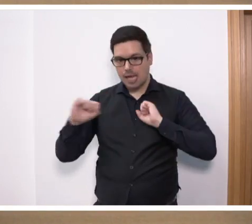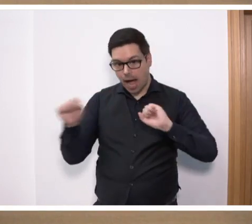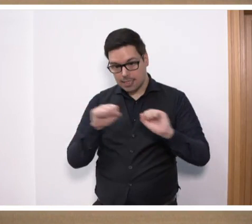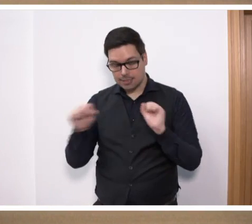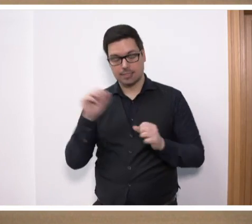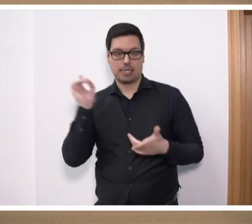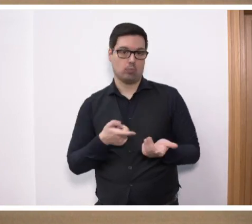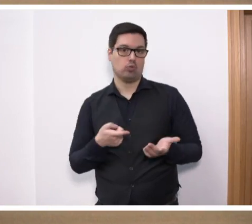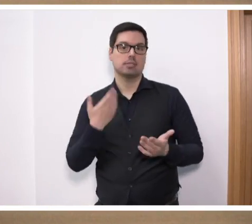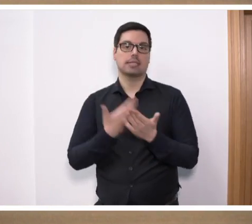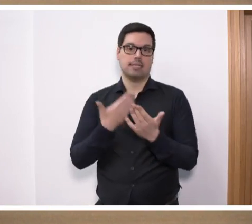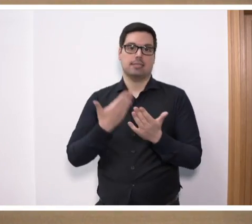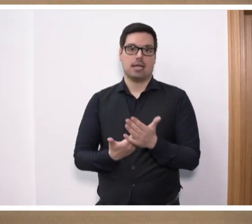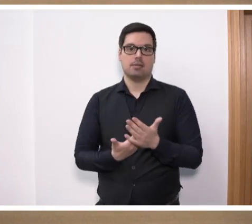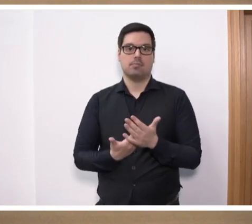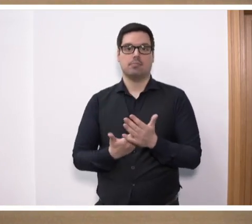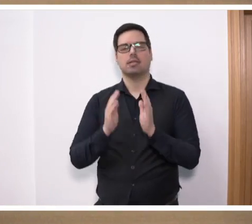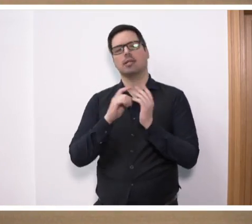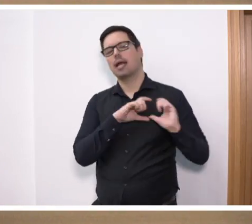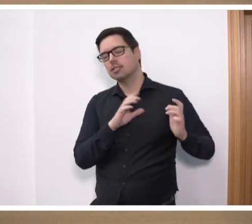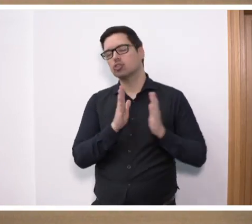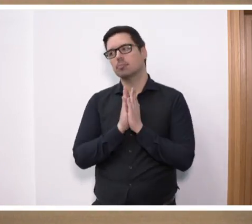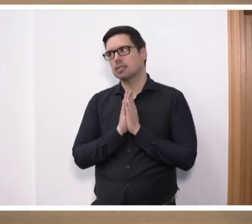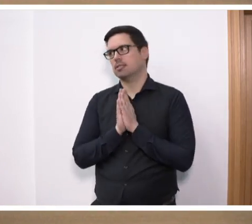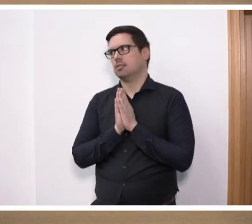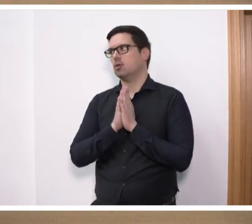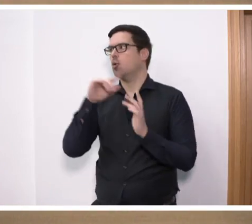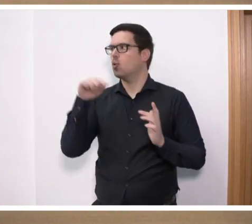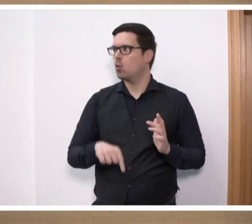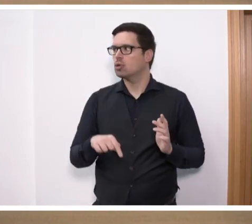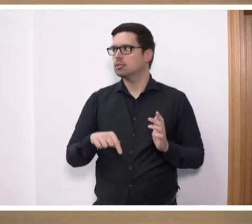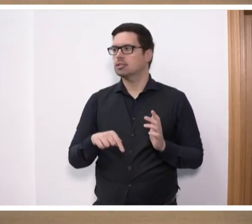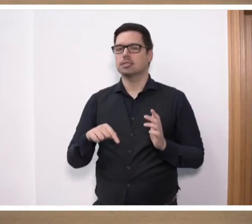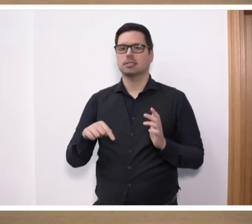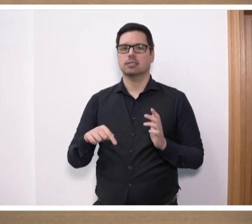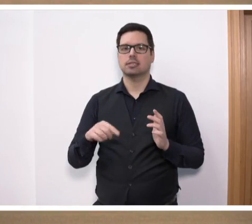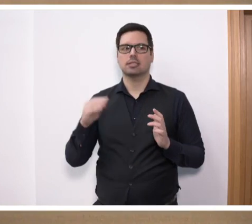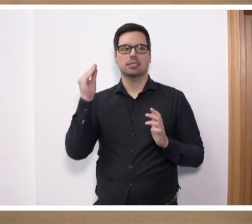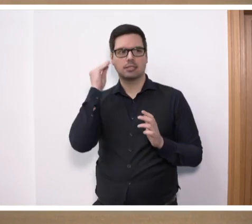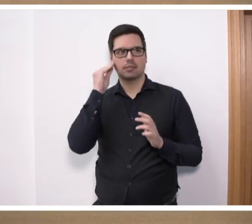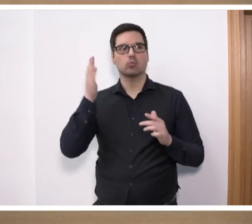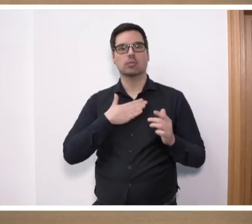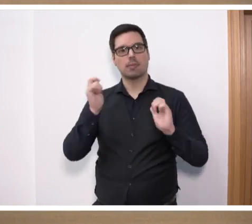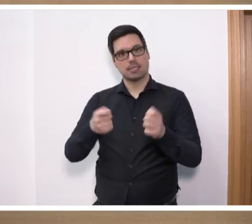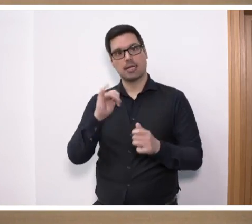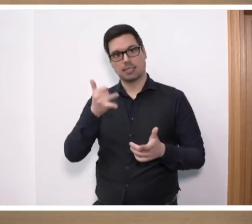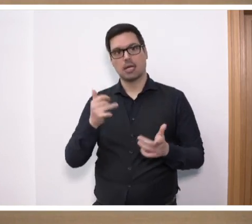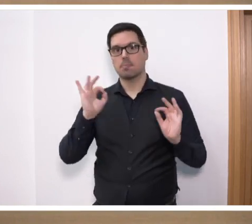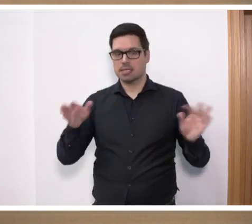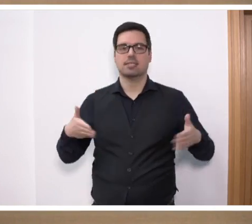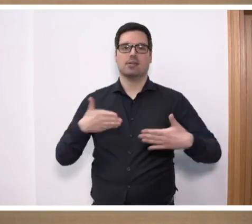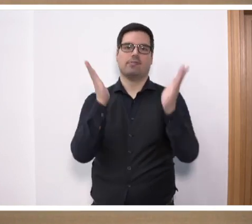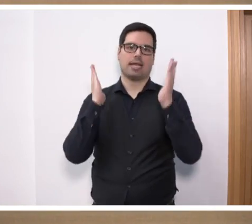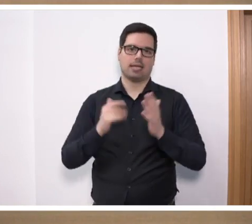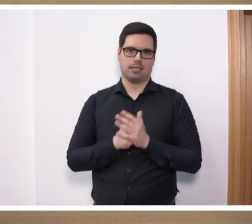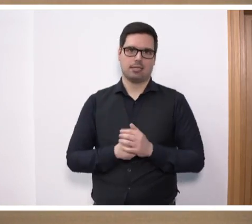kommen. Und deswegen die herzliche Bitte, Sie haben unter anderem heute, wenn Sie unserem Antrag zustimmen, sich auf den besten Weg gemacht,